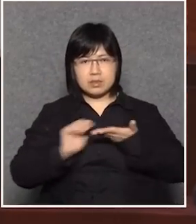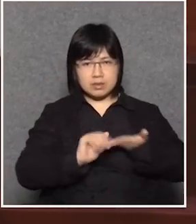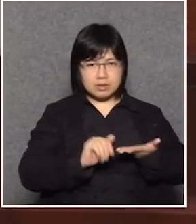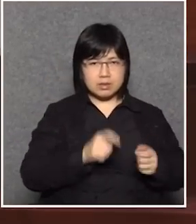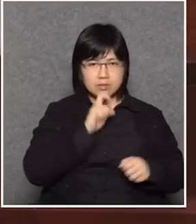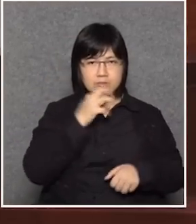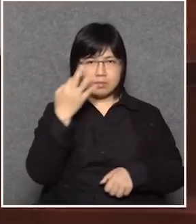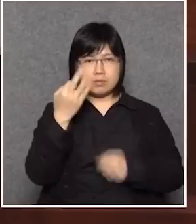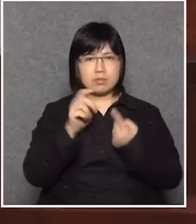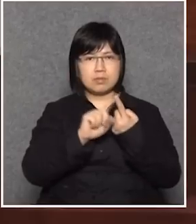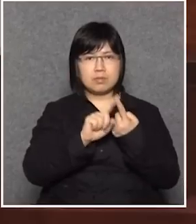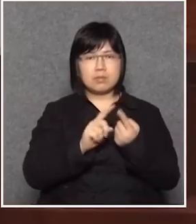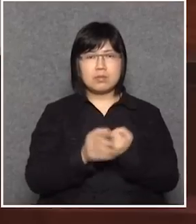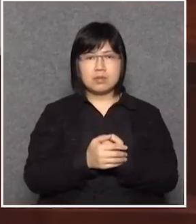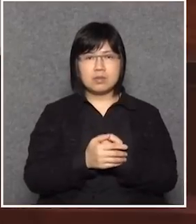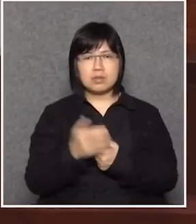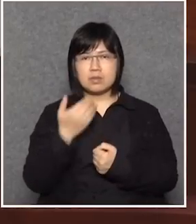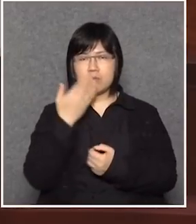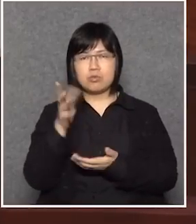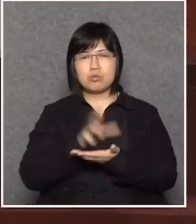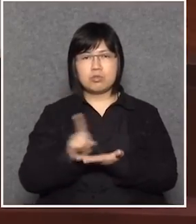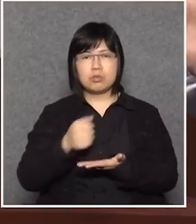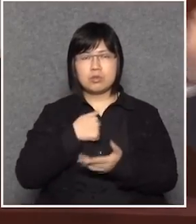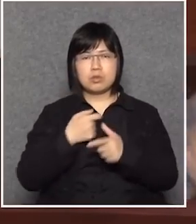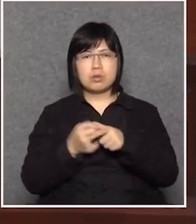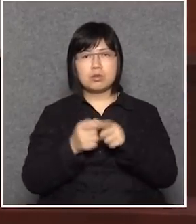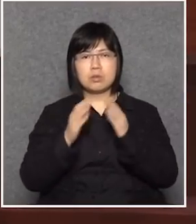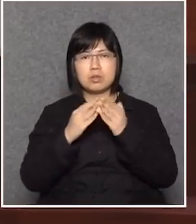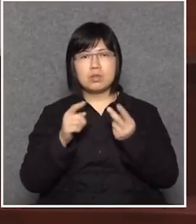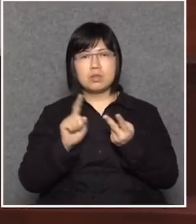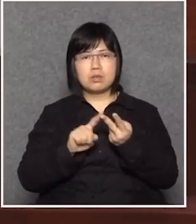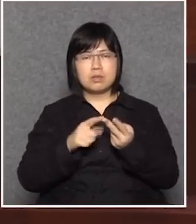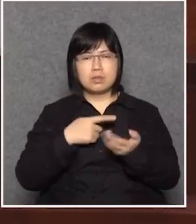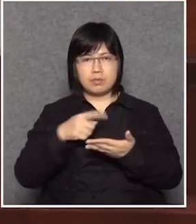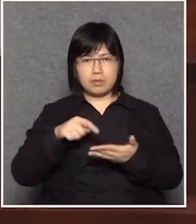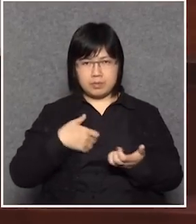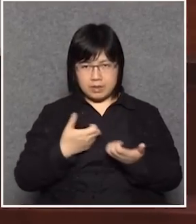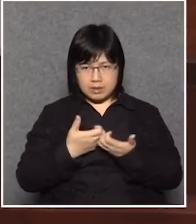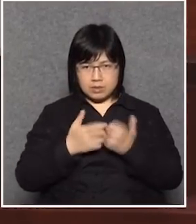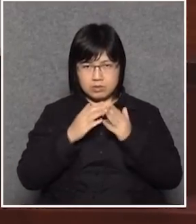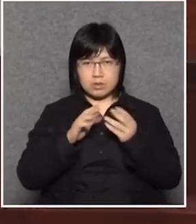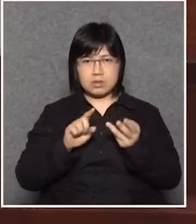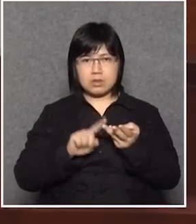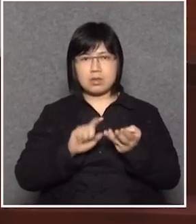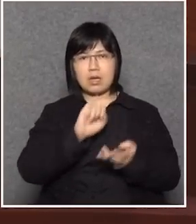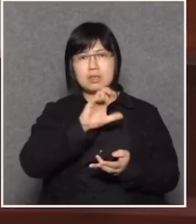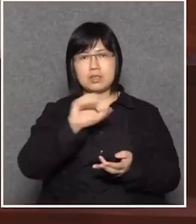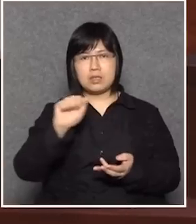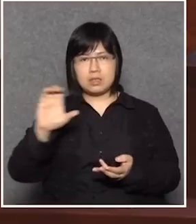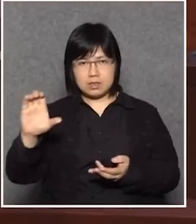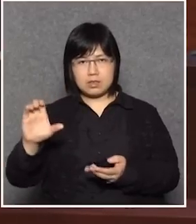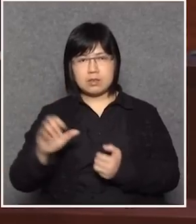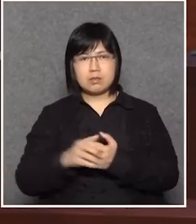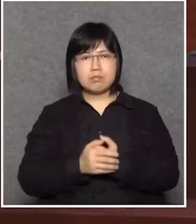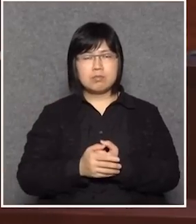就是申訴專員公署一個就是審計署另外還有一個就是ICS廉政專